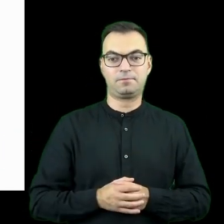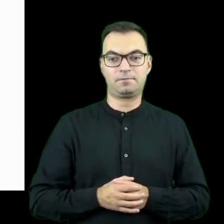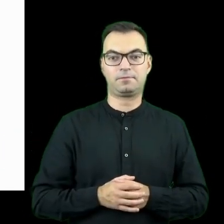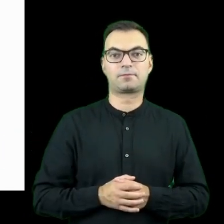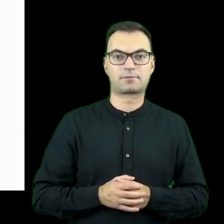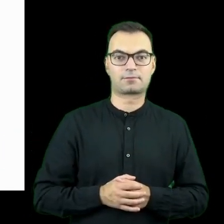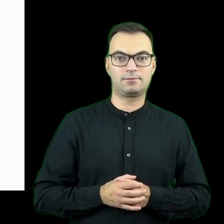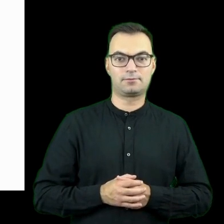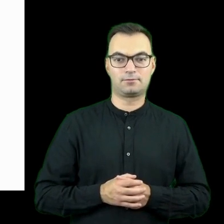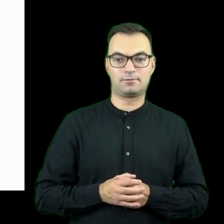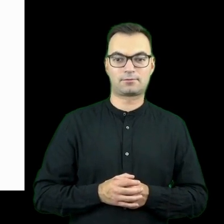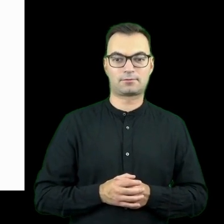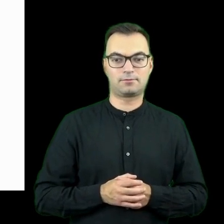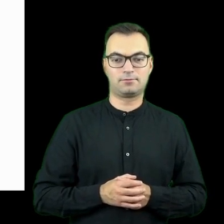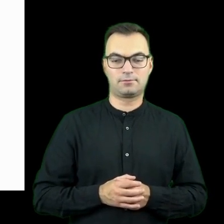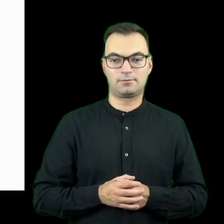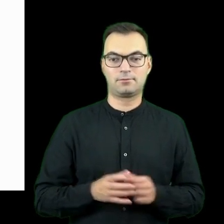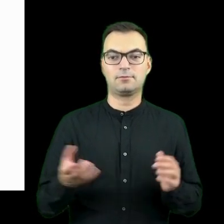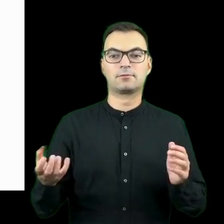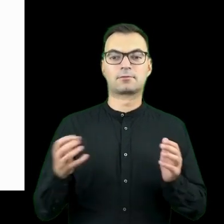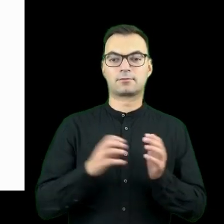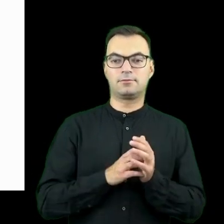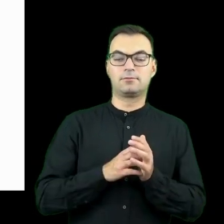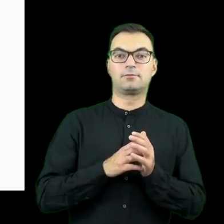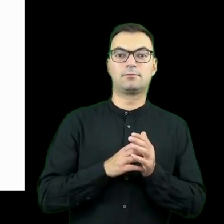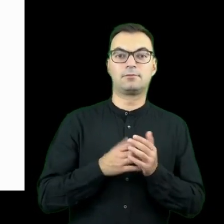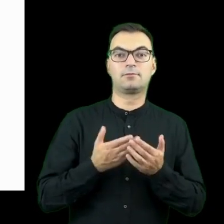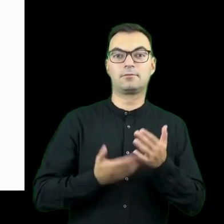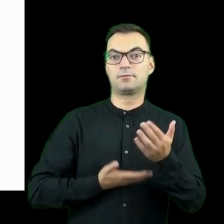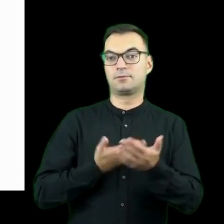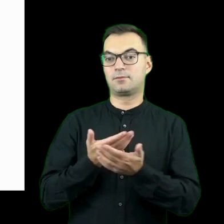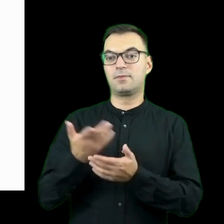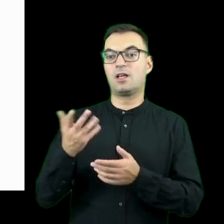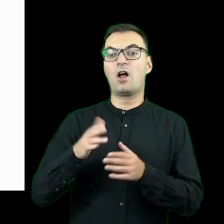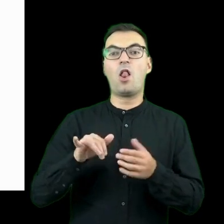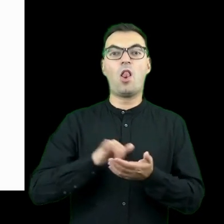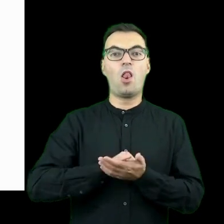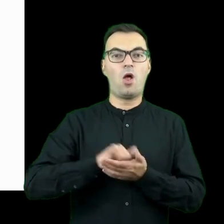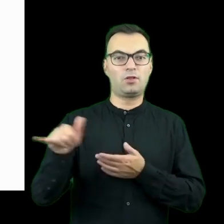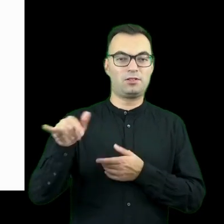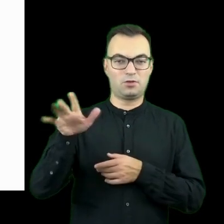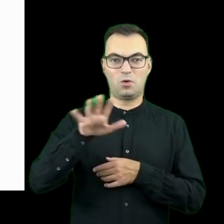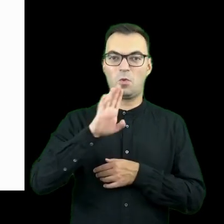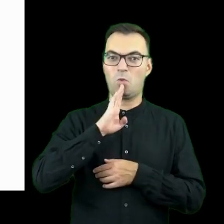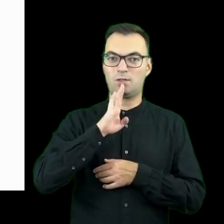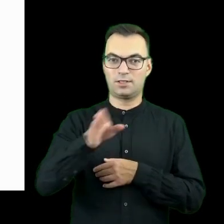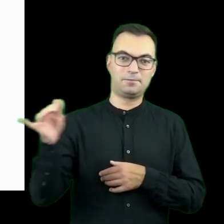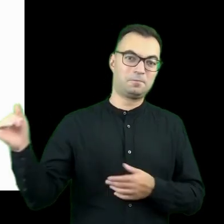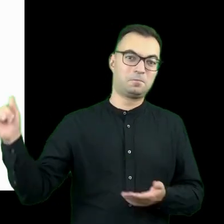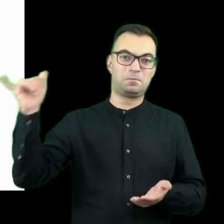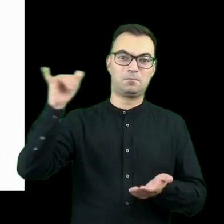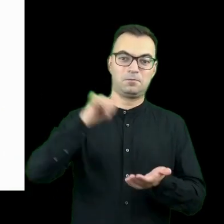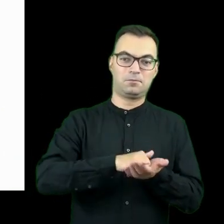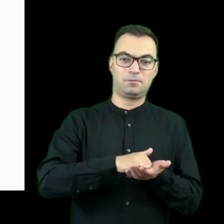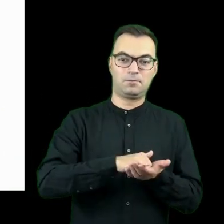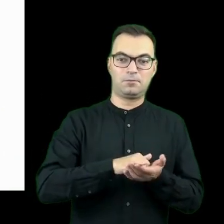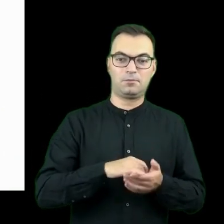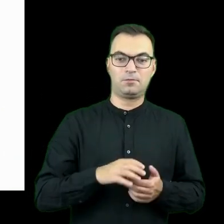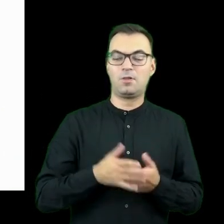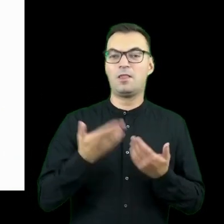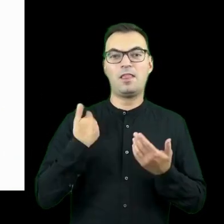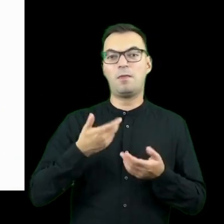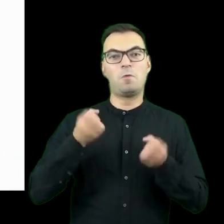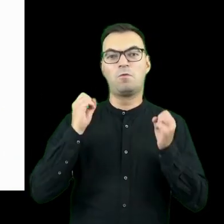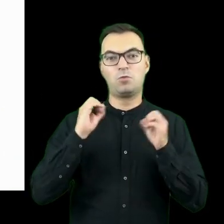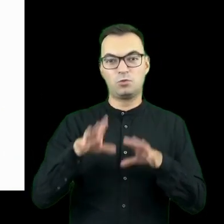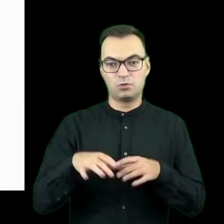w potrzebie. I ta aplikacja została zaoferowana osobom na lotniskach w USA, które przyjechały do USA i nie zostały